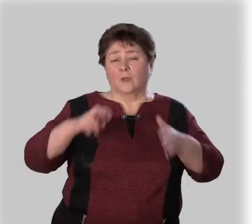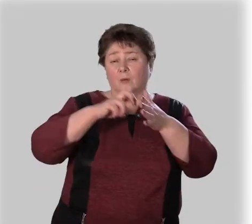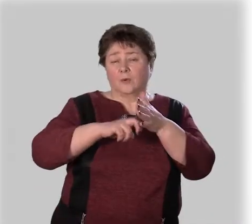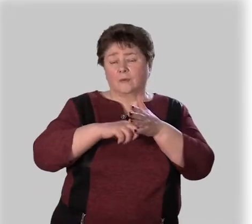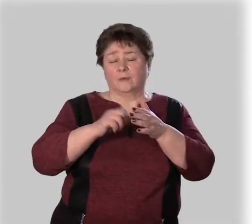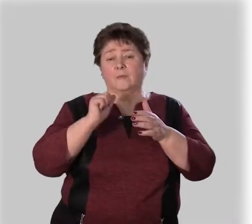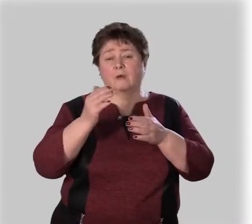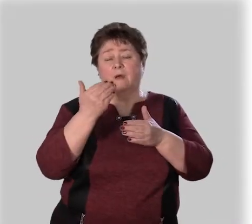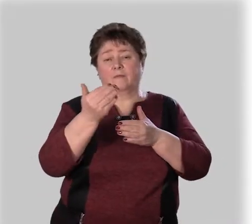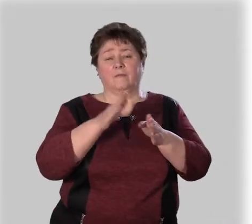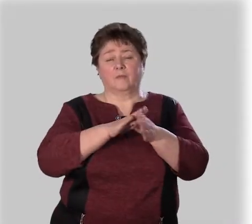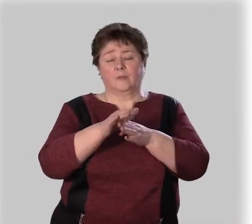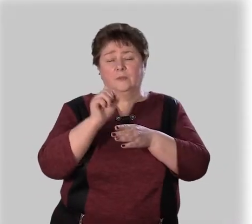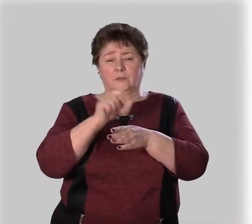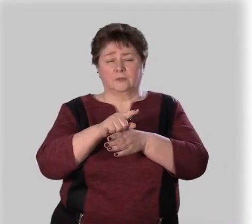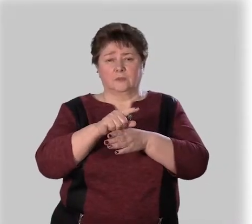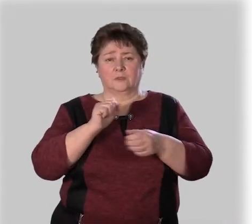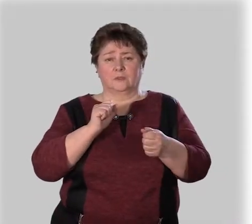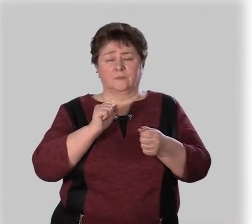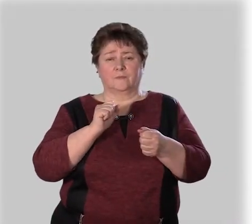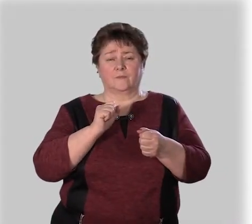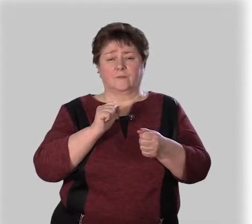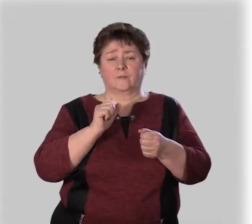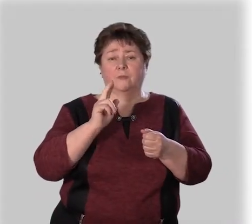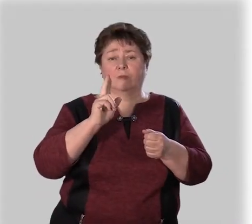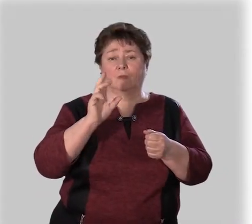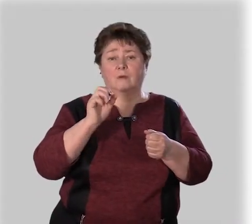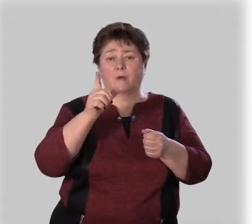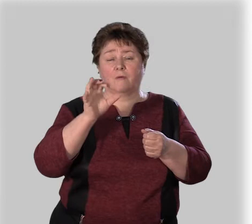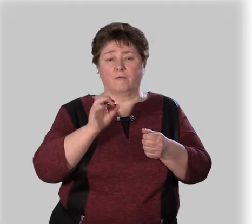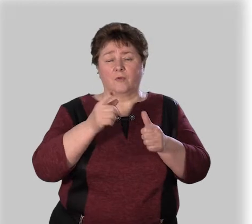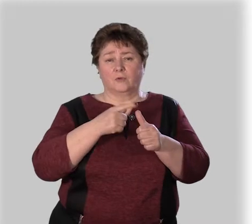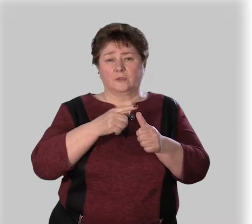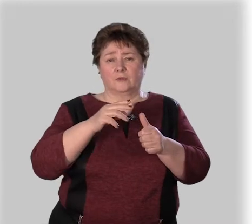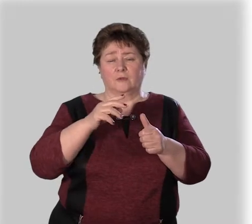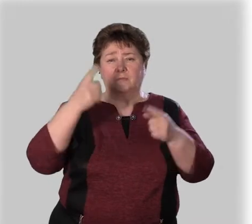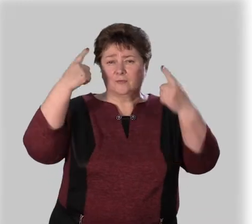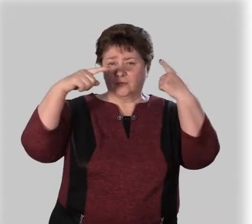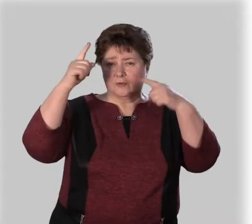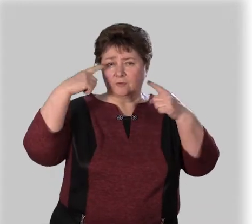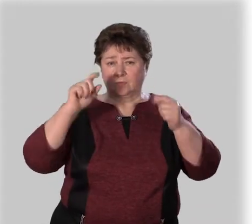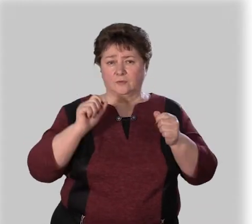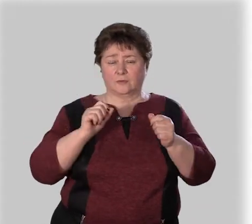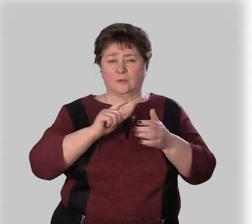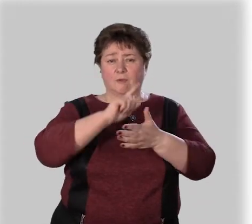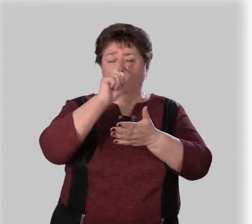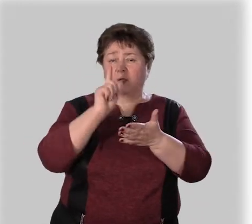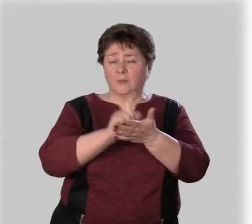Проверим, как вы справились с заданием. Кого называют фантазёром?